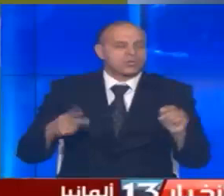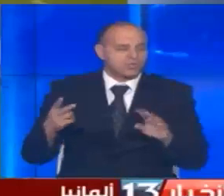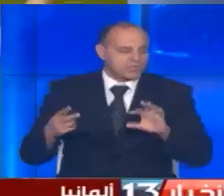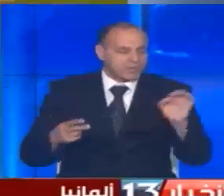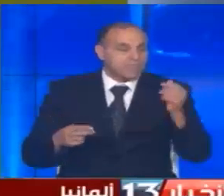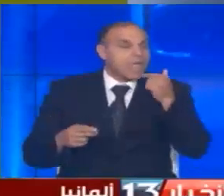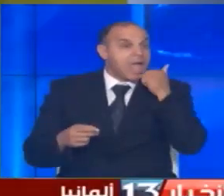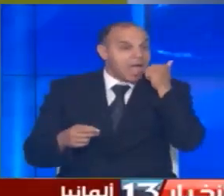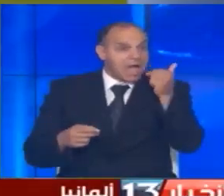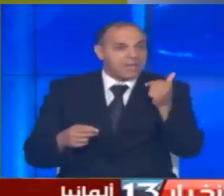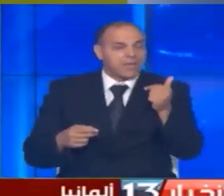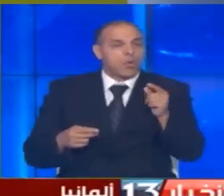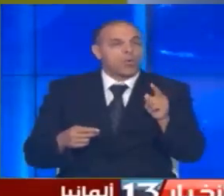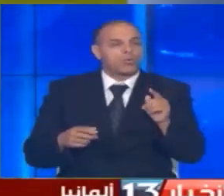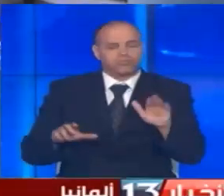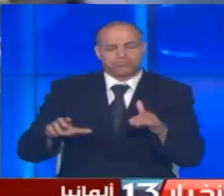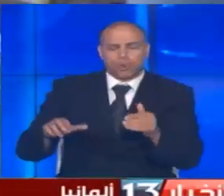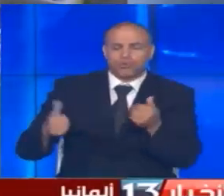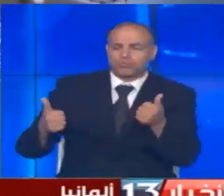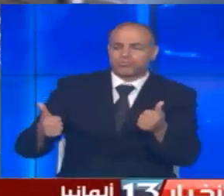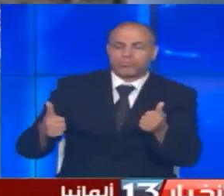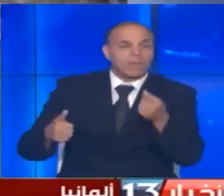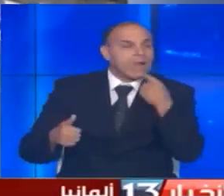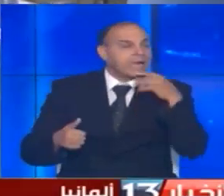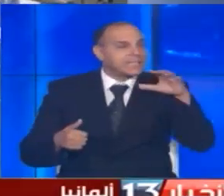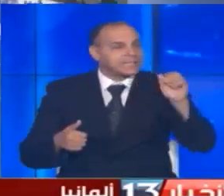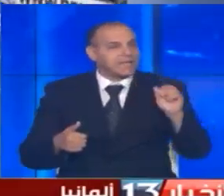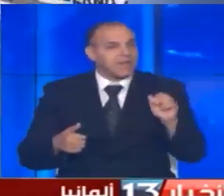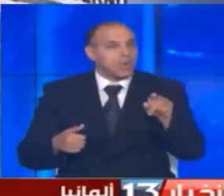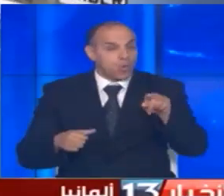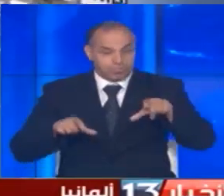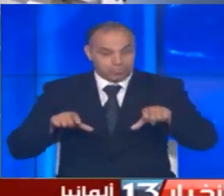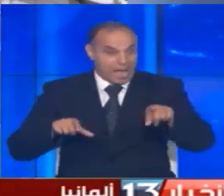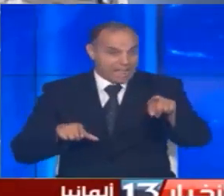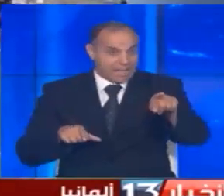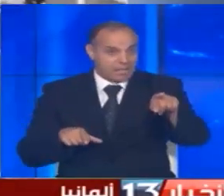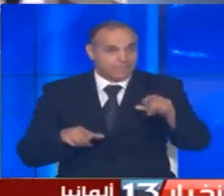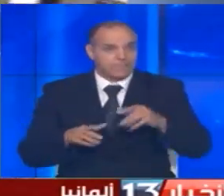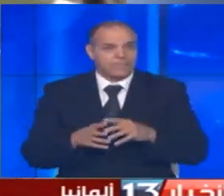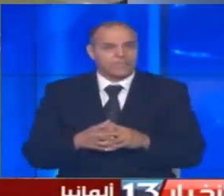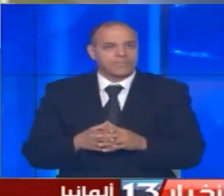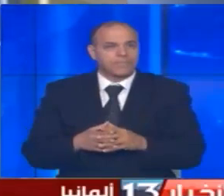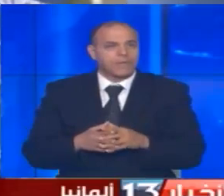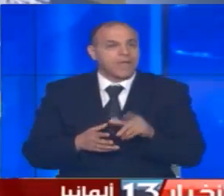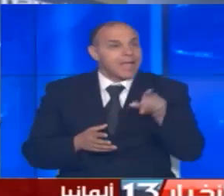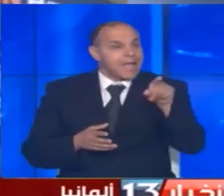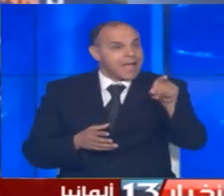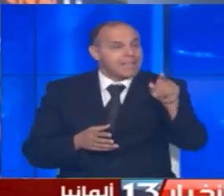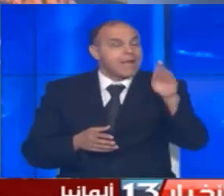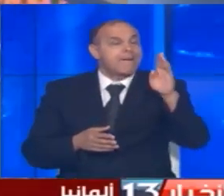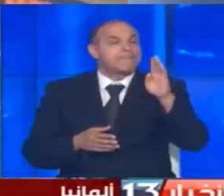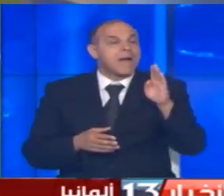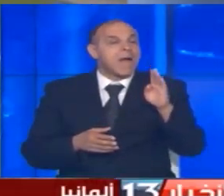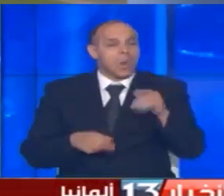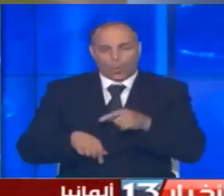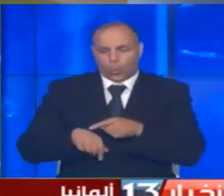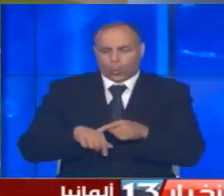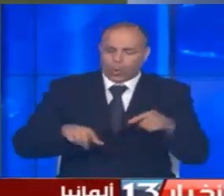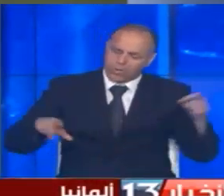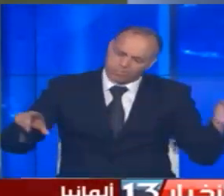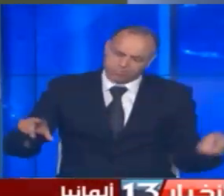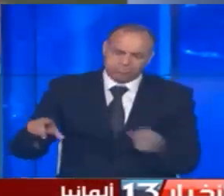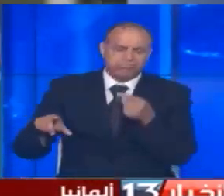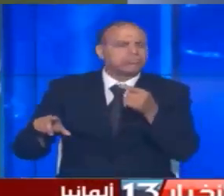في أمسية كروية شيقة استضافها ملعب الكوميرس بانك أرينا ولم ينتظر البايرن طويلاً لأهز الشباك